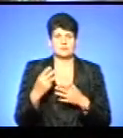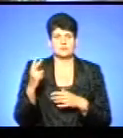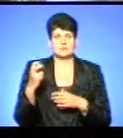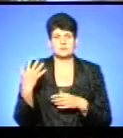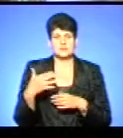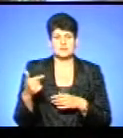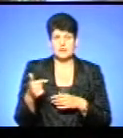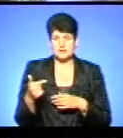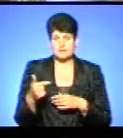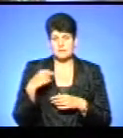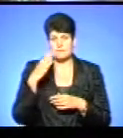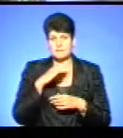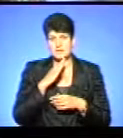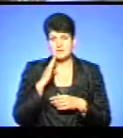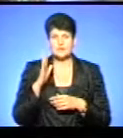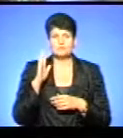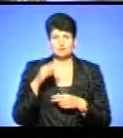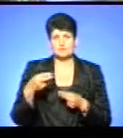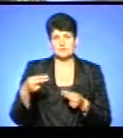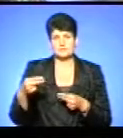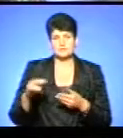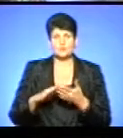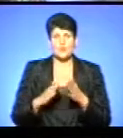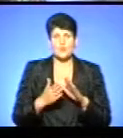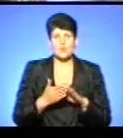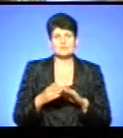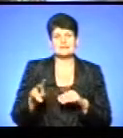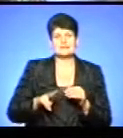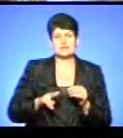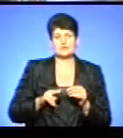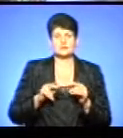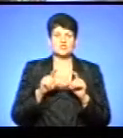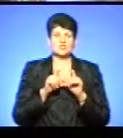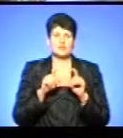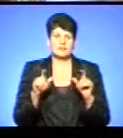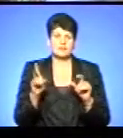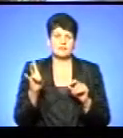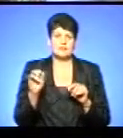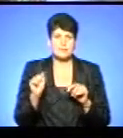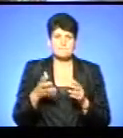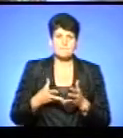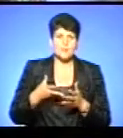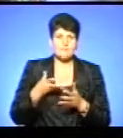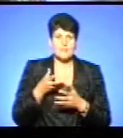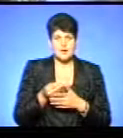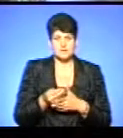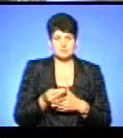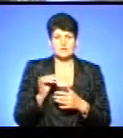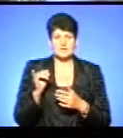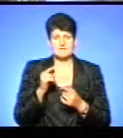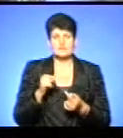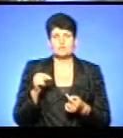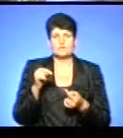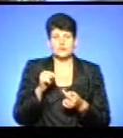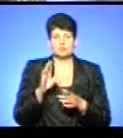гривень. Батьки будуть підписувати угоди з директорами шкіл на проплату і, відповідно,